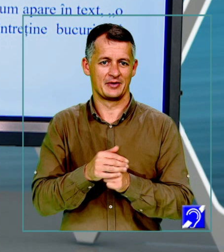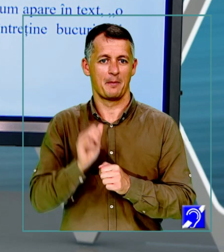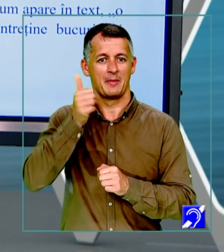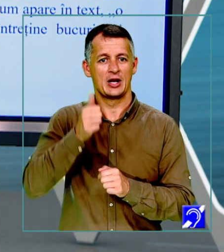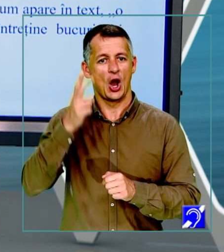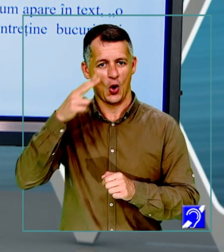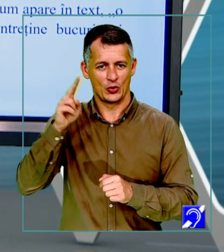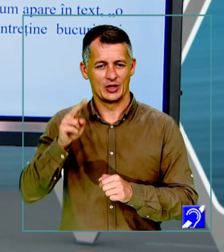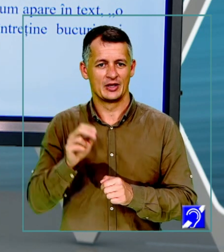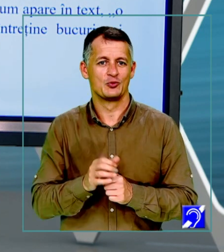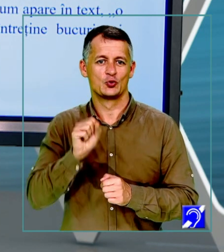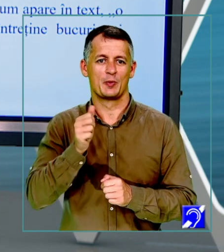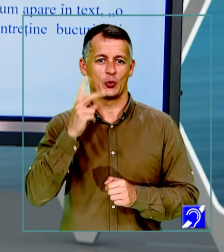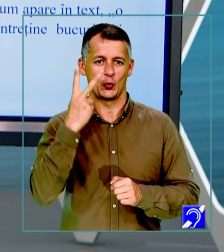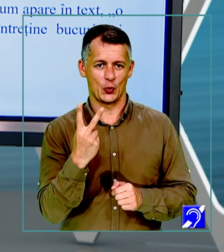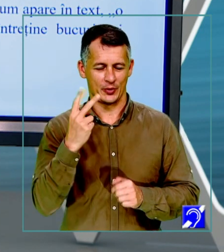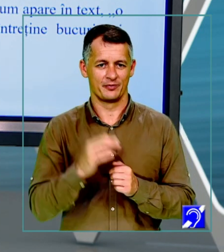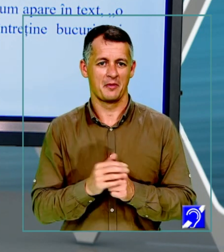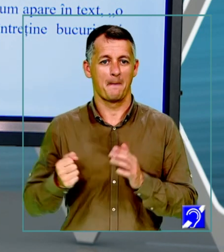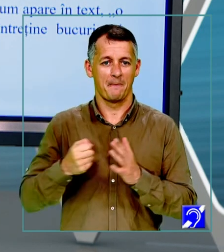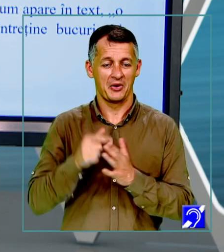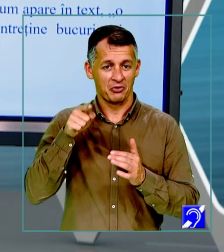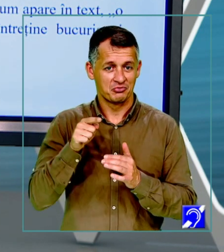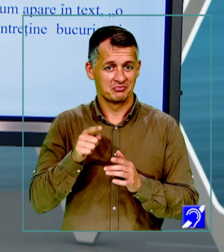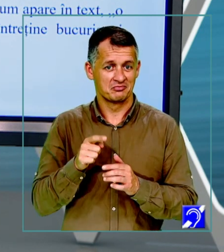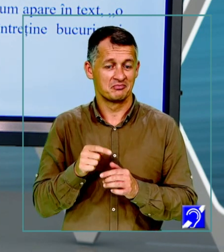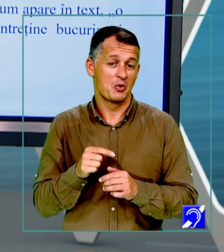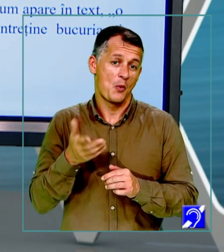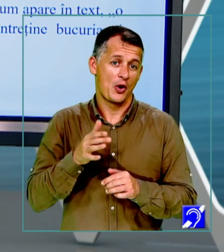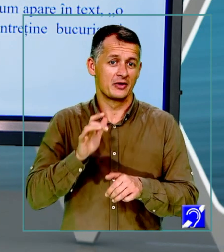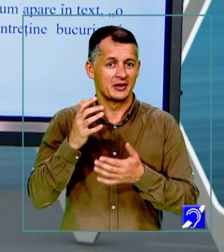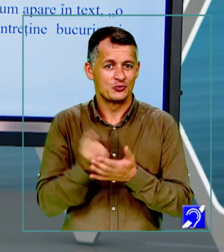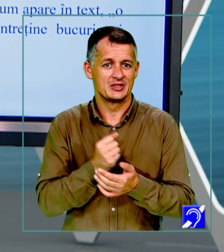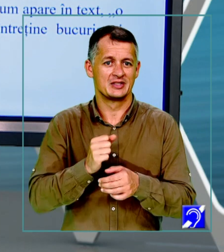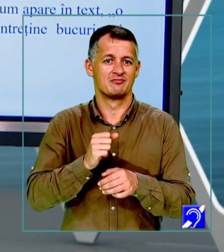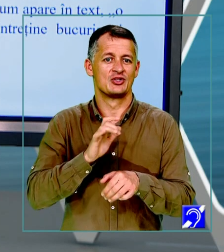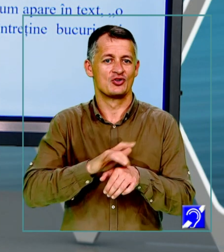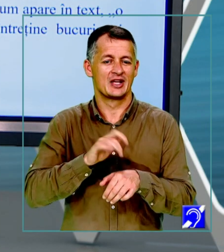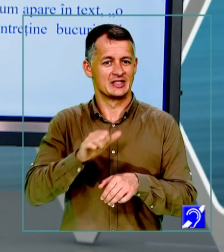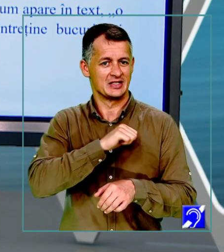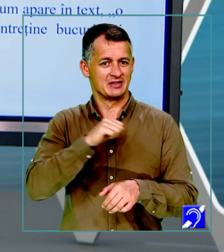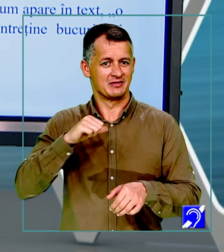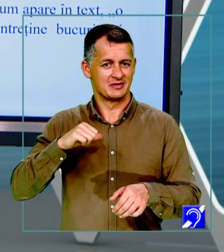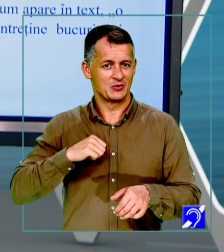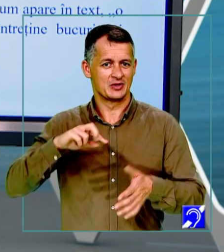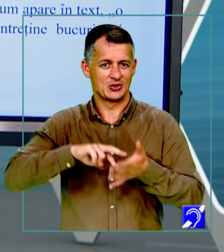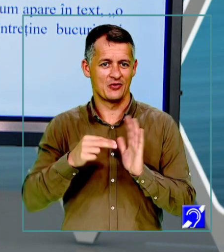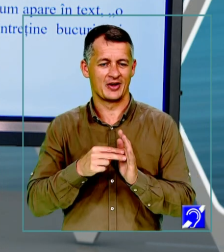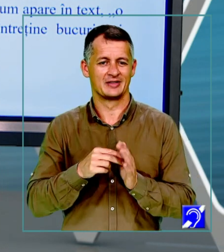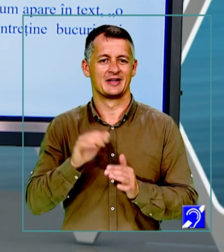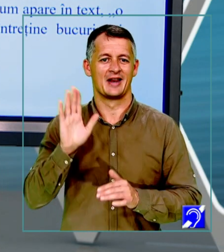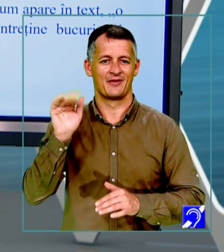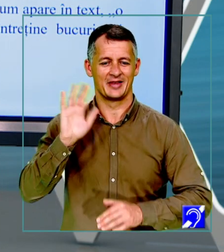doilea. Până atunci, încercați să rezolvați singuri acasă acest subiect, pentru ca la întâlnirea viitoare să fiți cu temele făcute. Pe mâine!